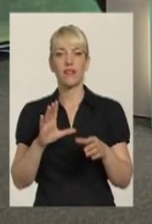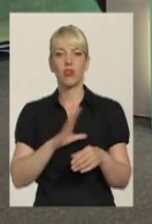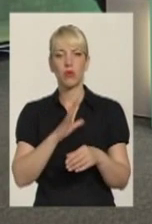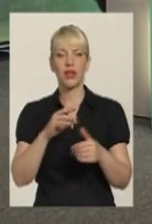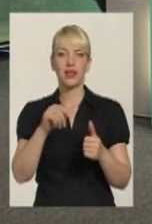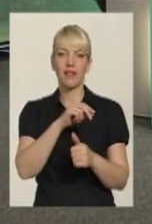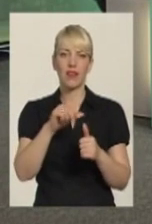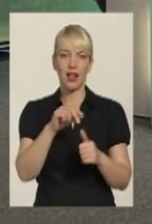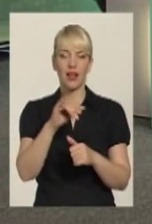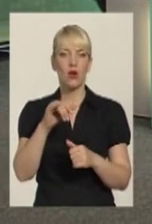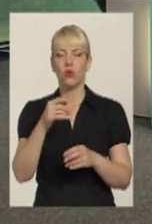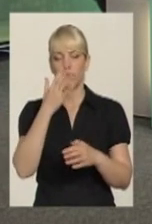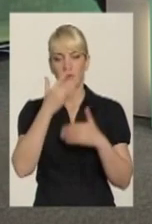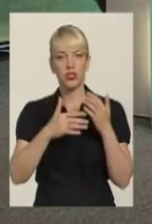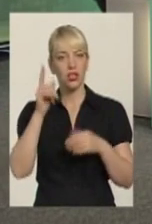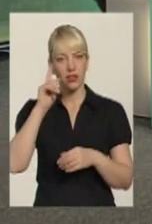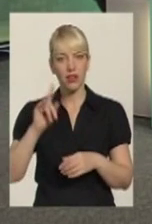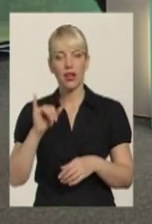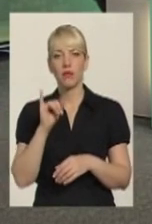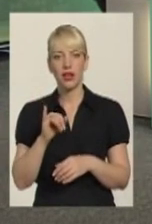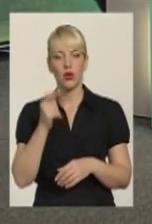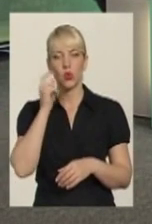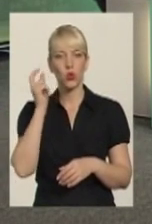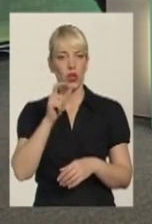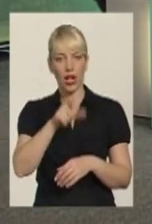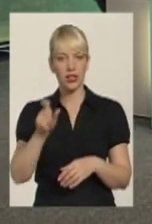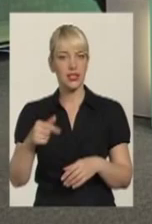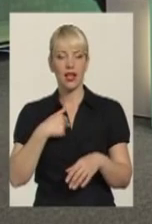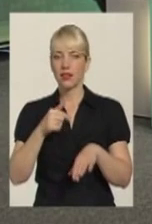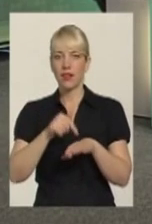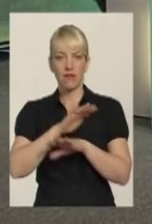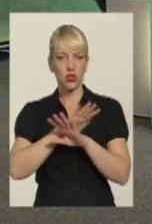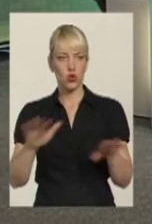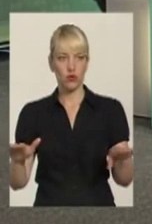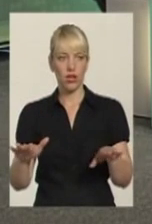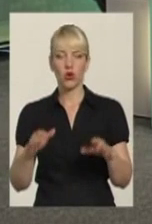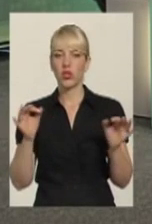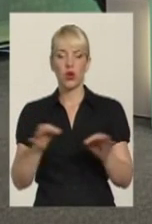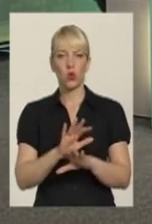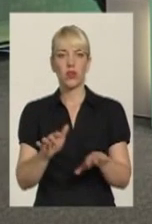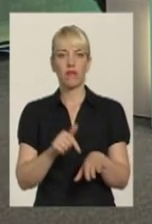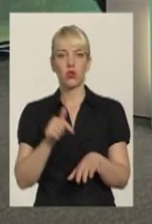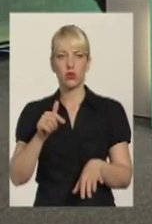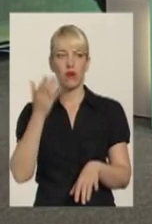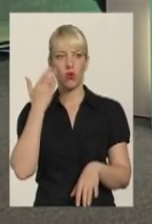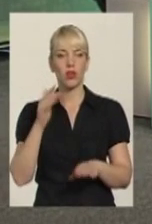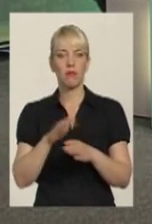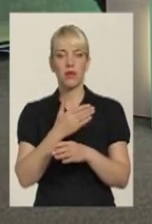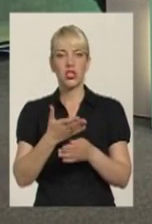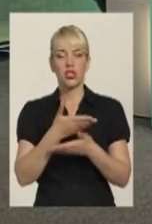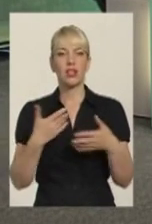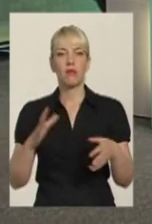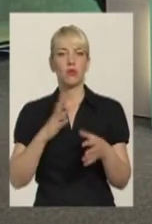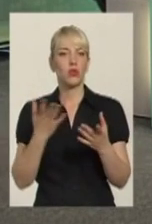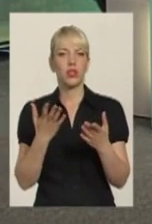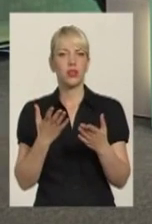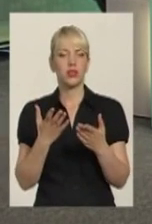єврейською громадою і в Україні, то я би не відчував, і я не відчуваю, ніколи не відчував, коли між нами були такі